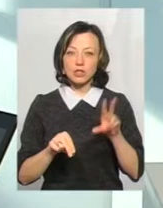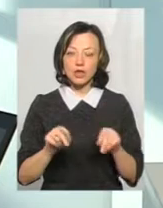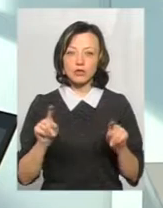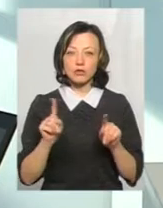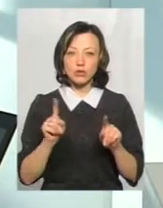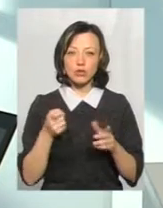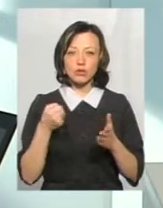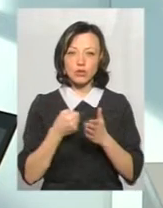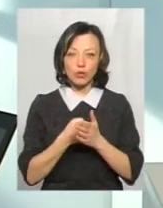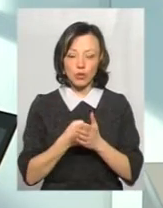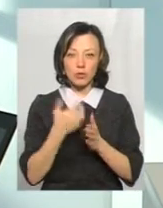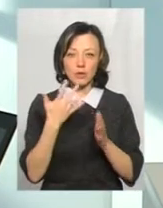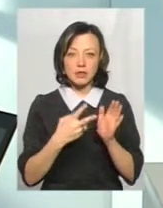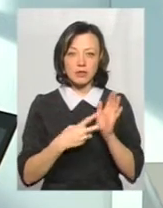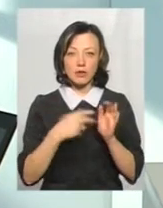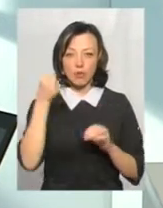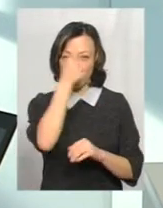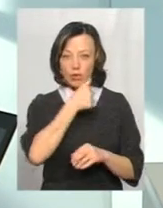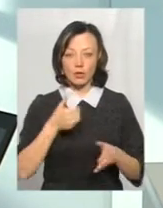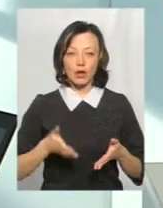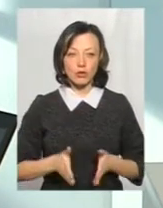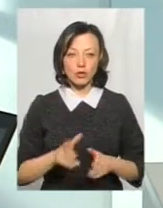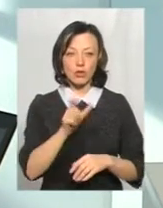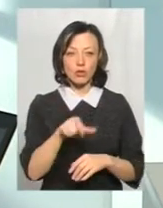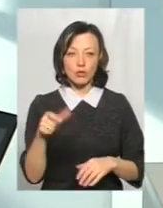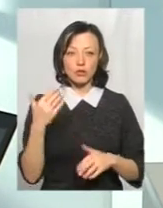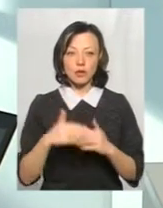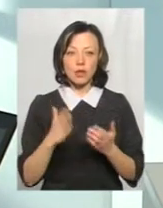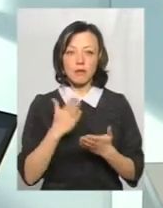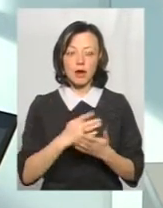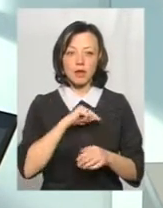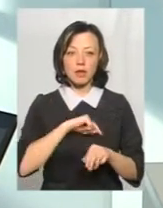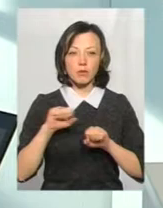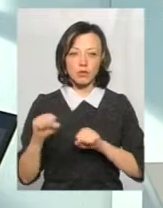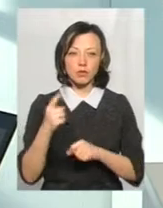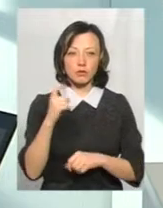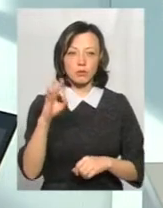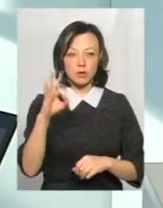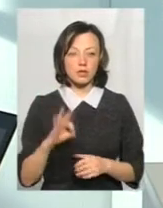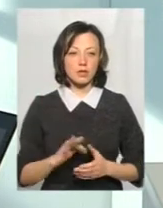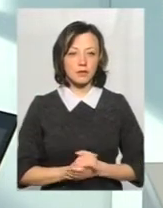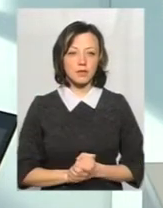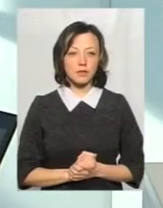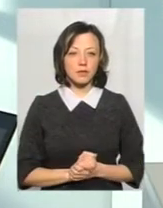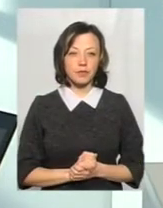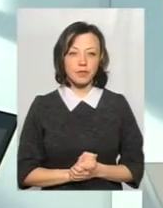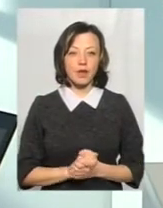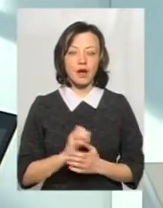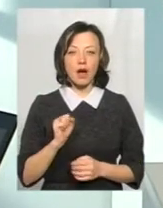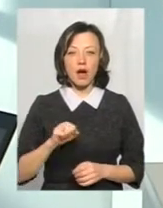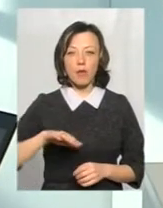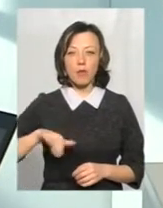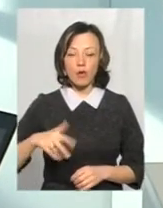що до 57 року народжені люди вже мають імунітет однозначно до корі. А потім